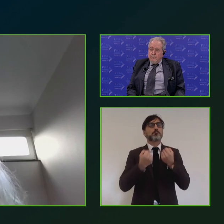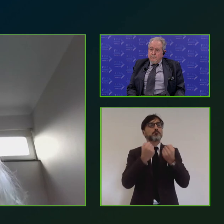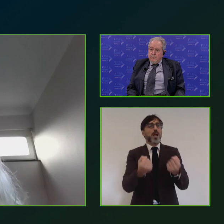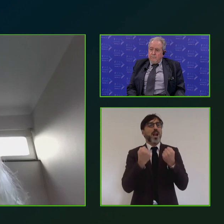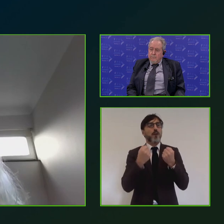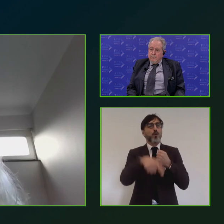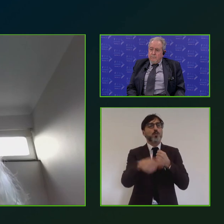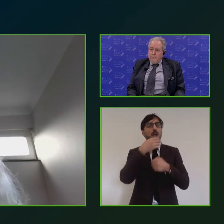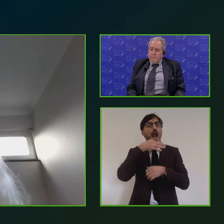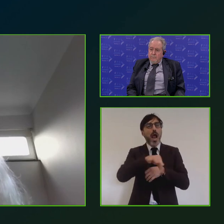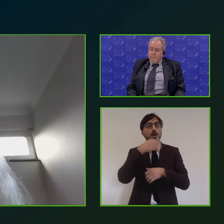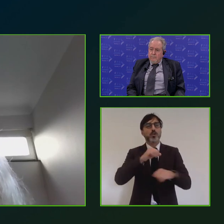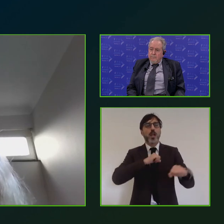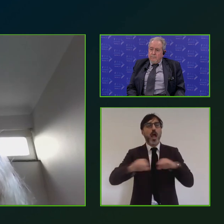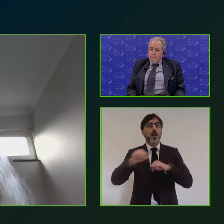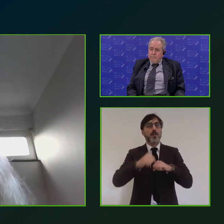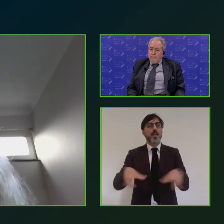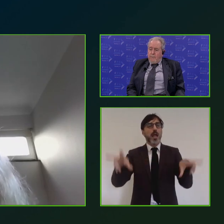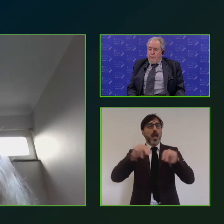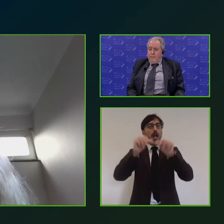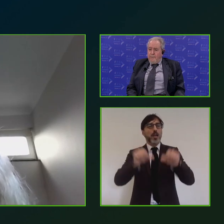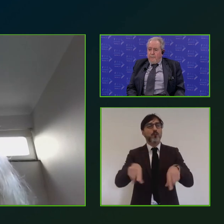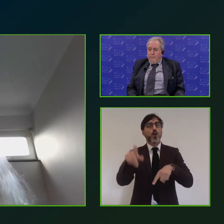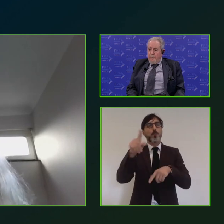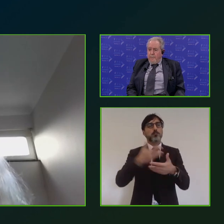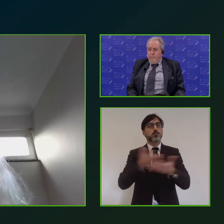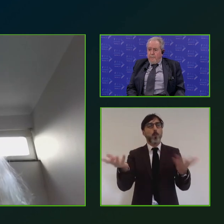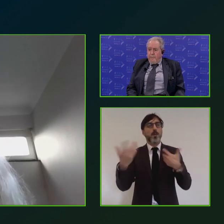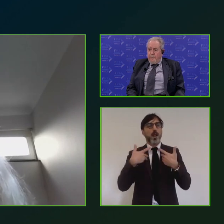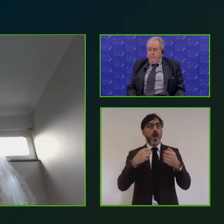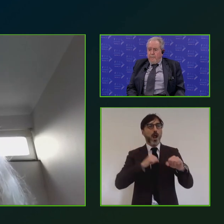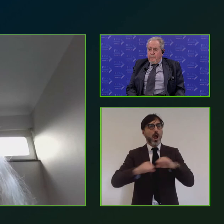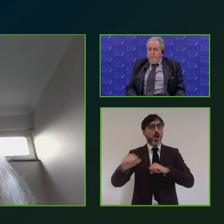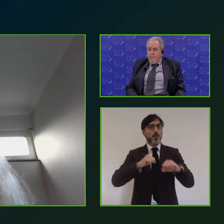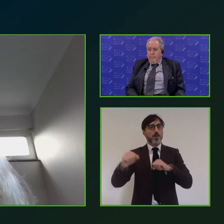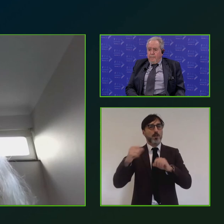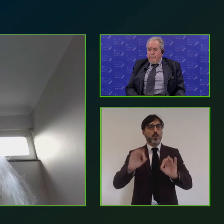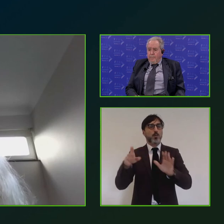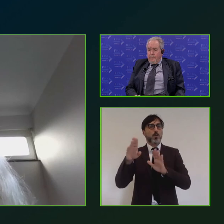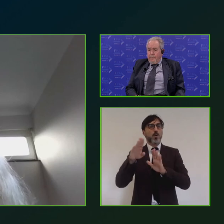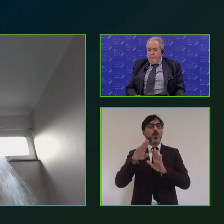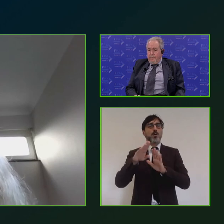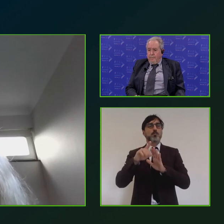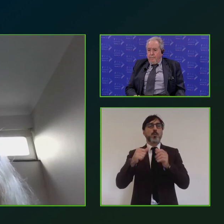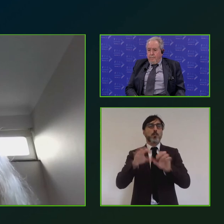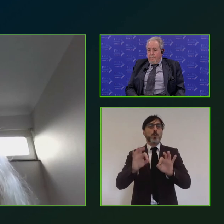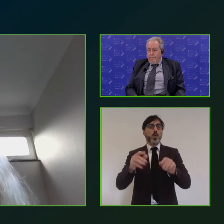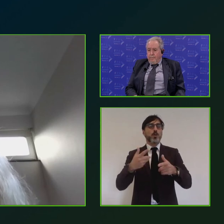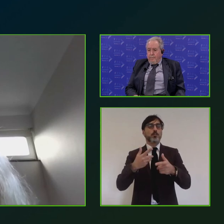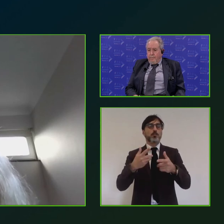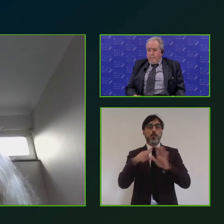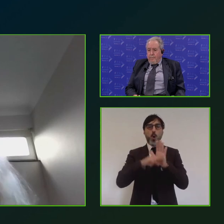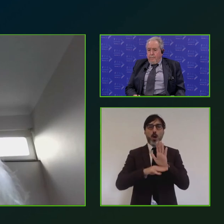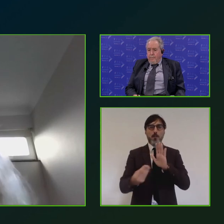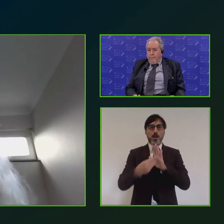capacità amministrative e delle riforme della pubblica amministrazione anche nel futuro ciclo di programmazione e anche se